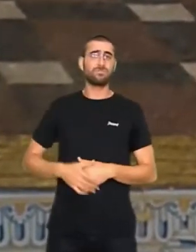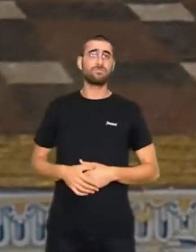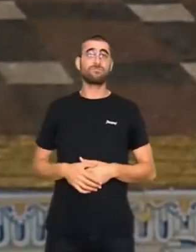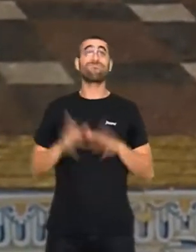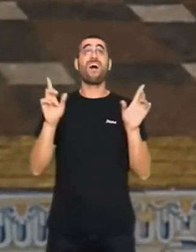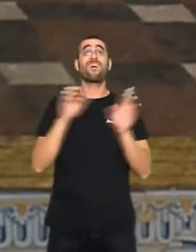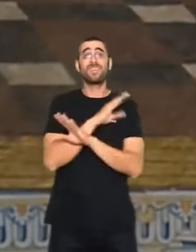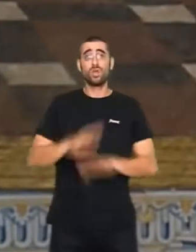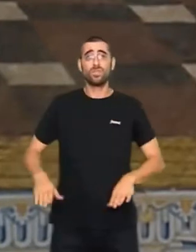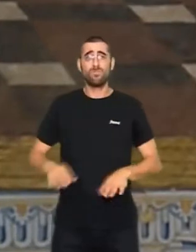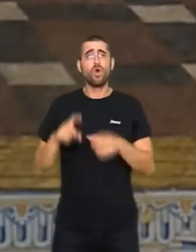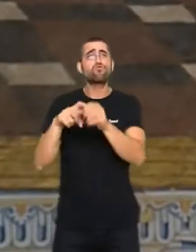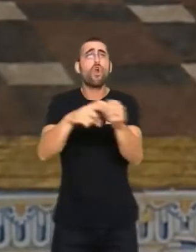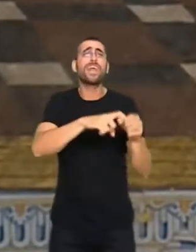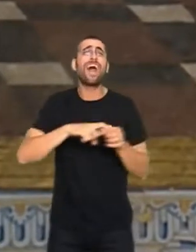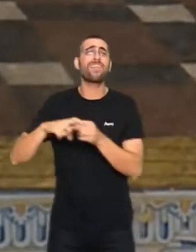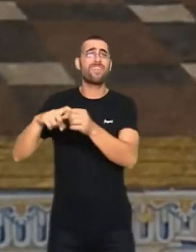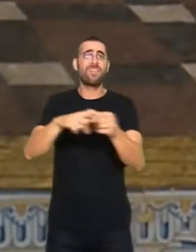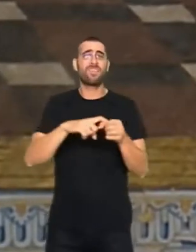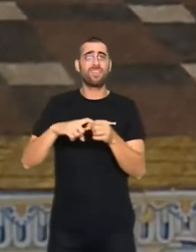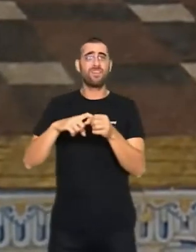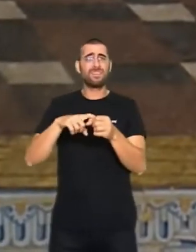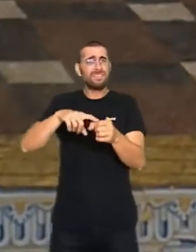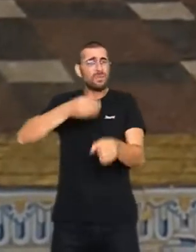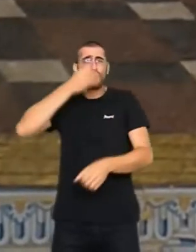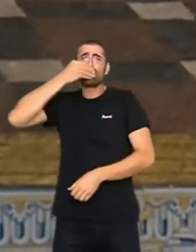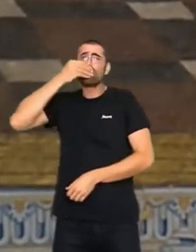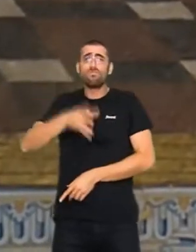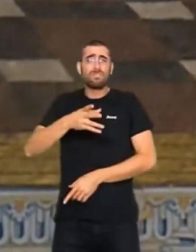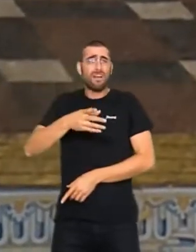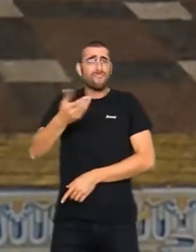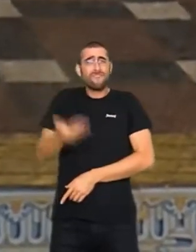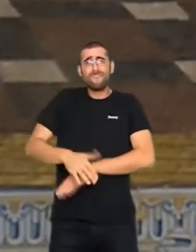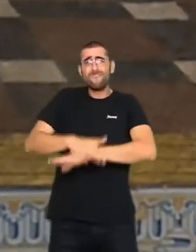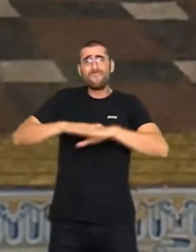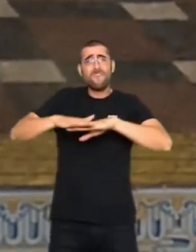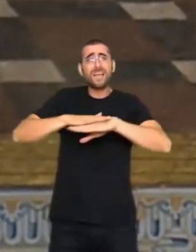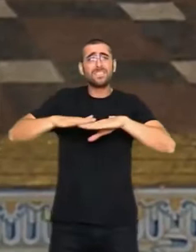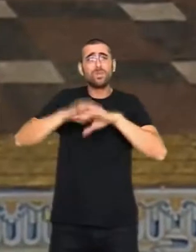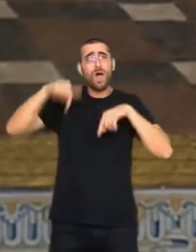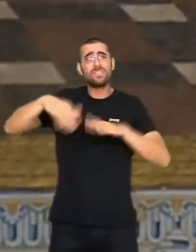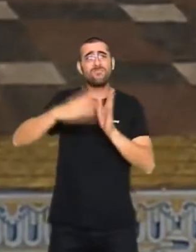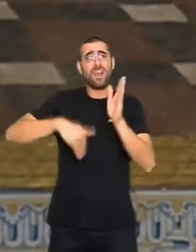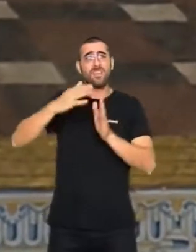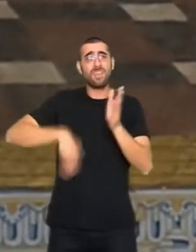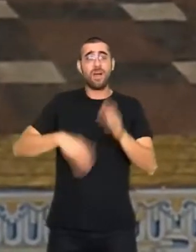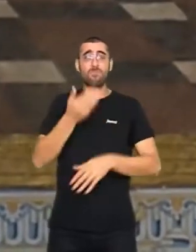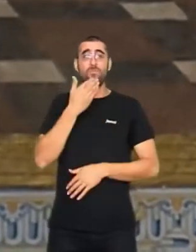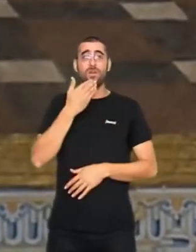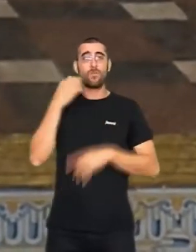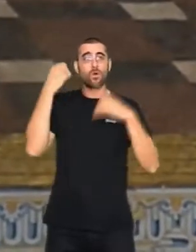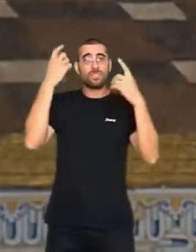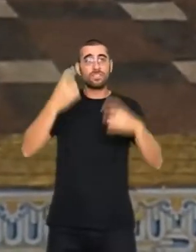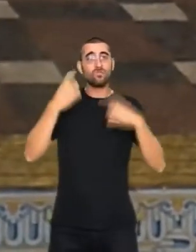I, per últim, solidaritat, l'atribut essencial dels valencians i les valencianes, com ara han fet les